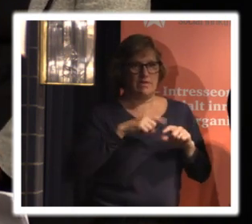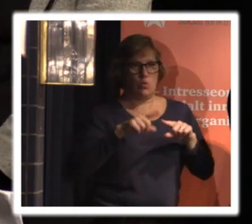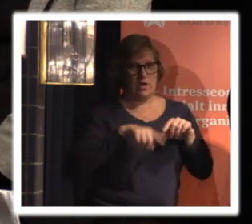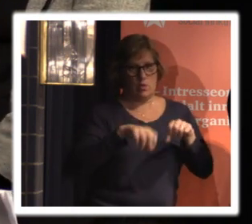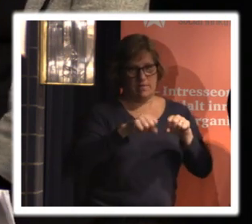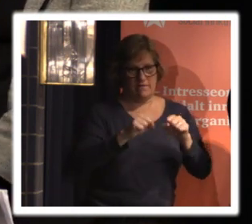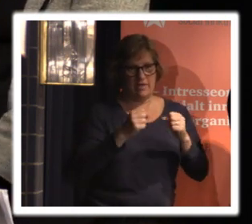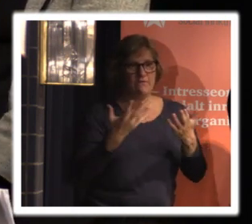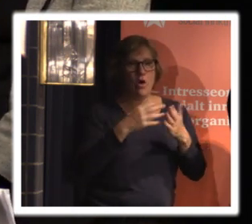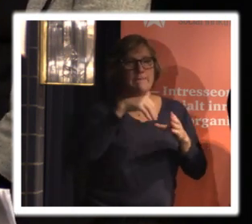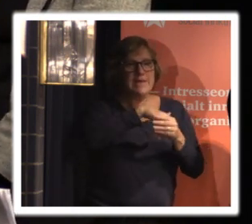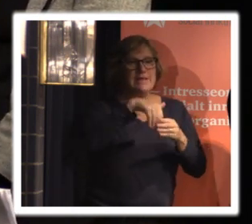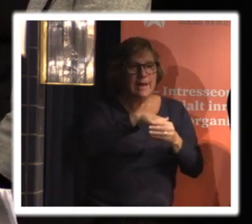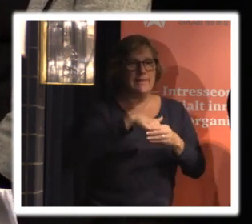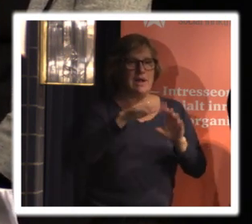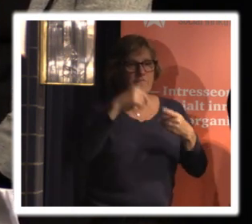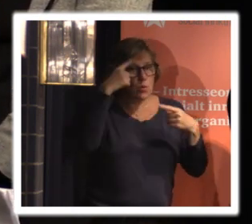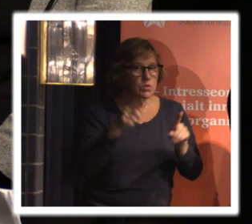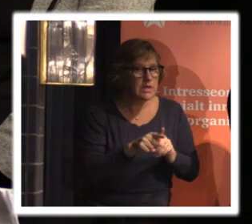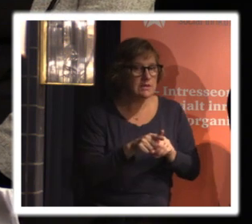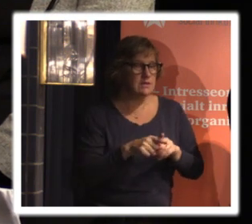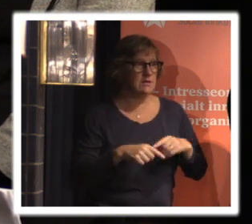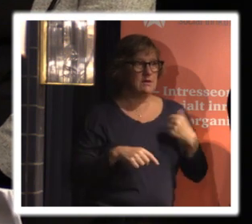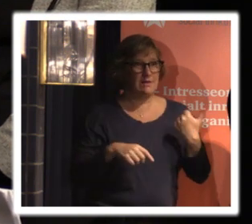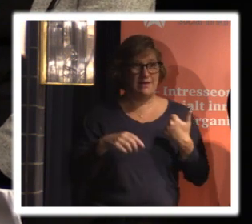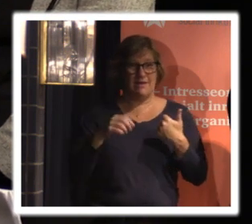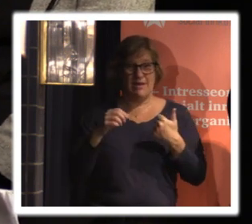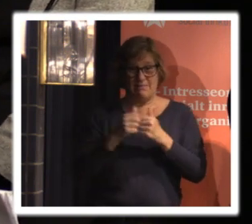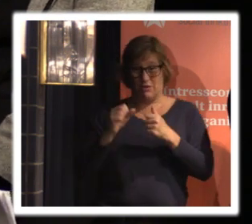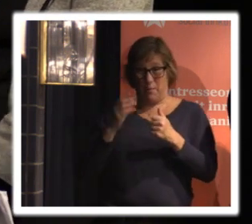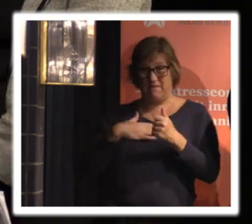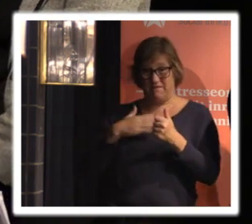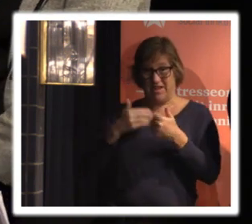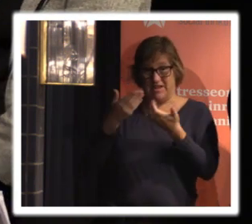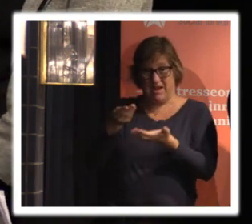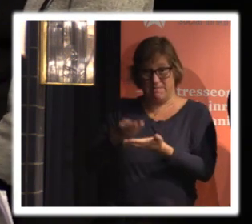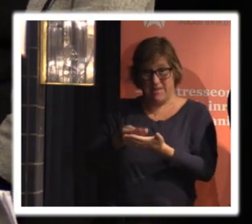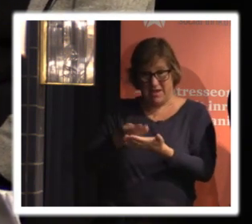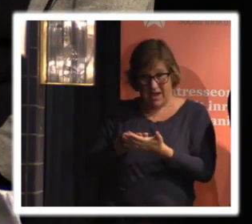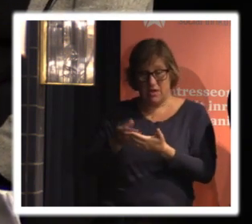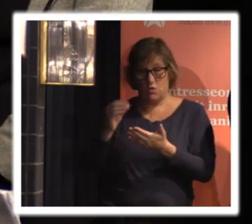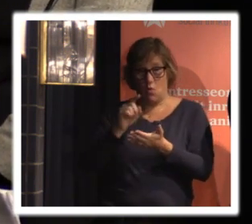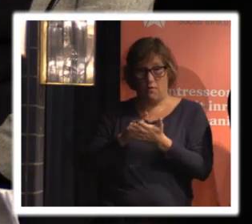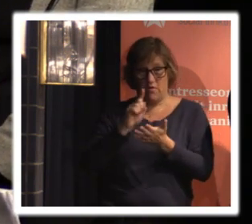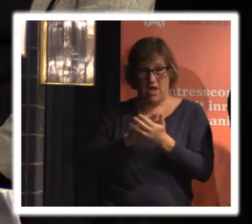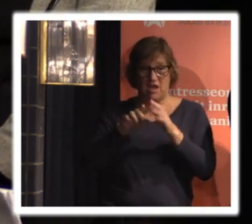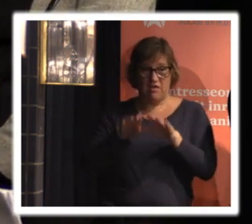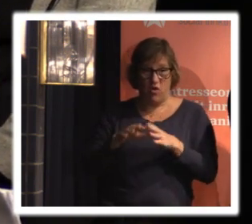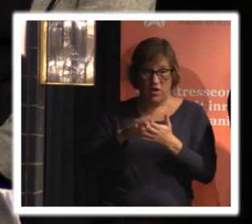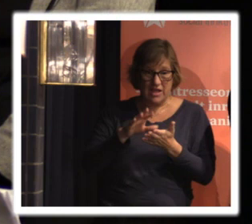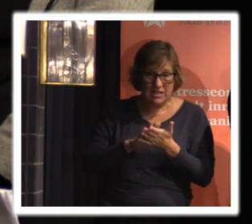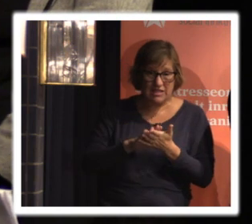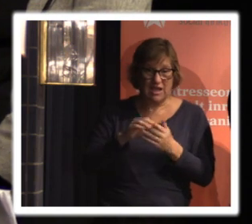men också om man vill ge pengar till exempel så blir man ju ofta kvar i ett register väldigt länge hur